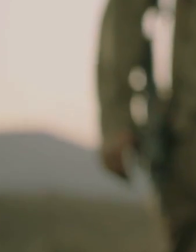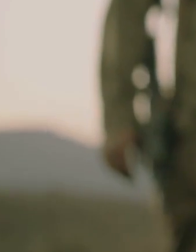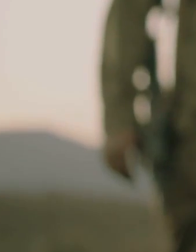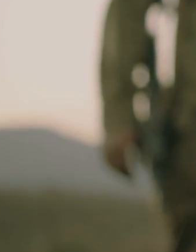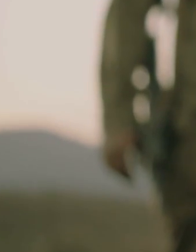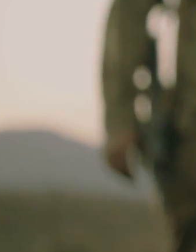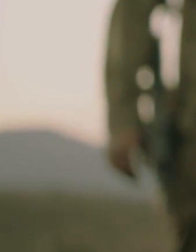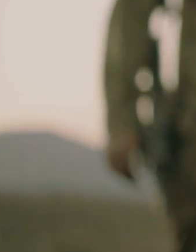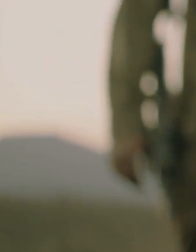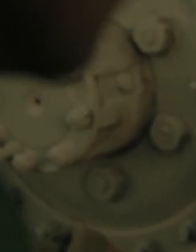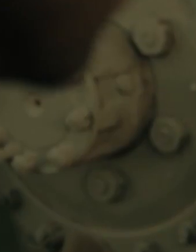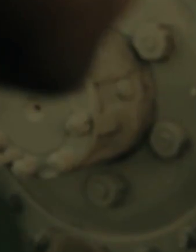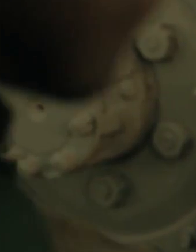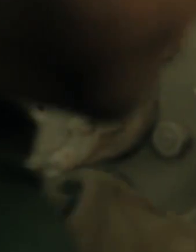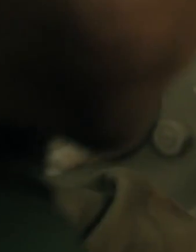יום נותן.